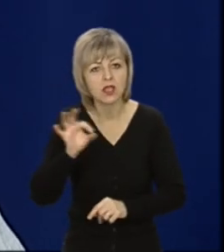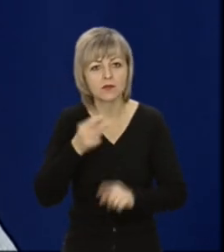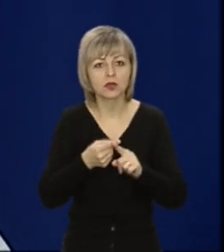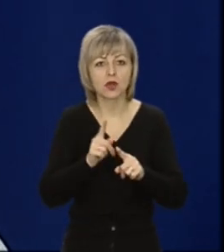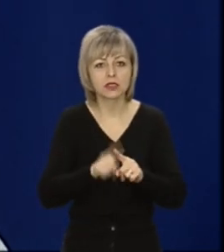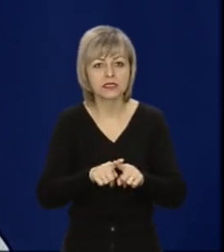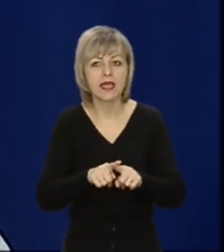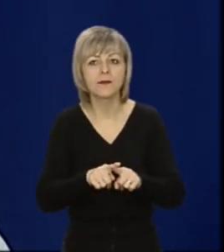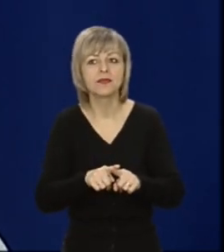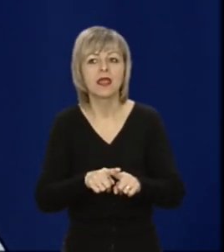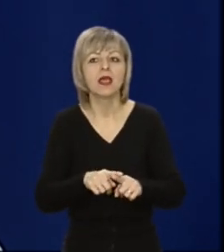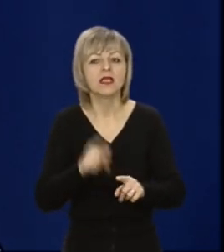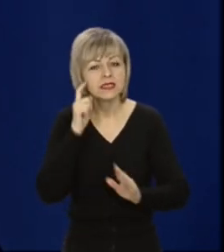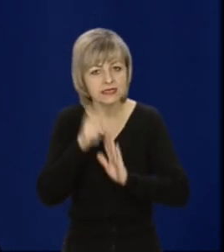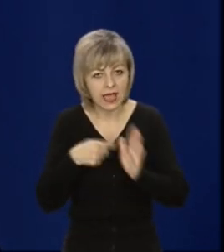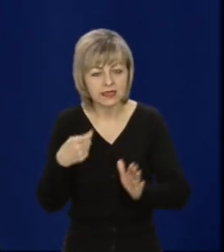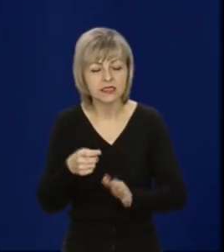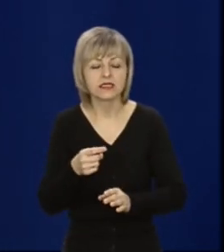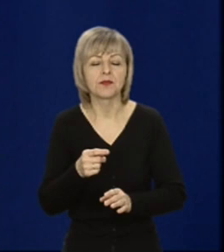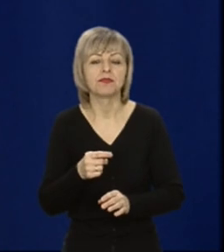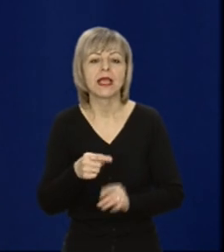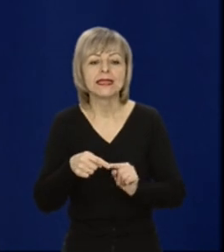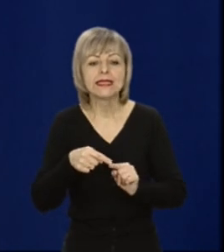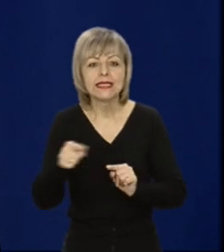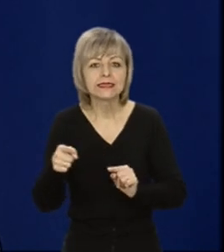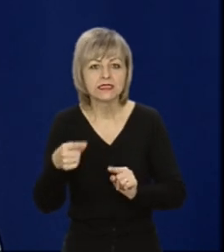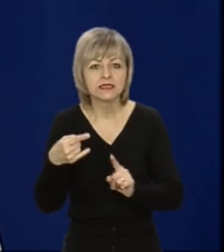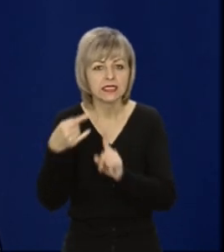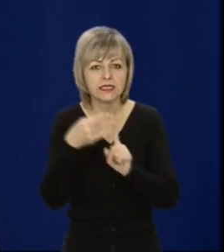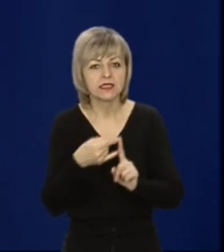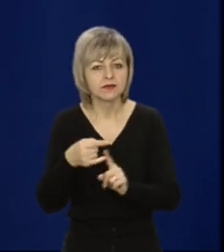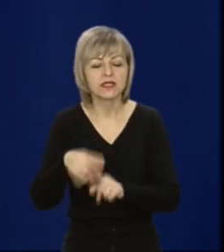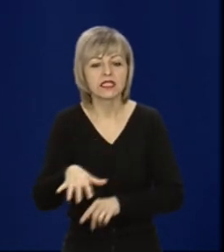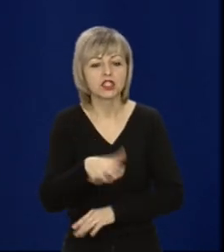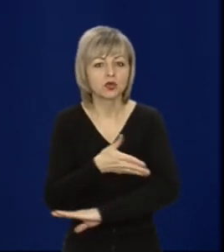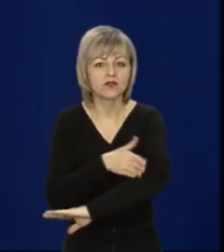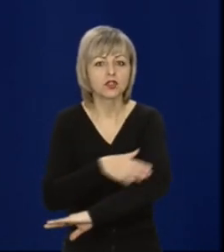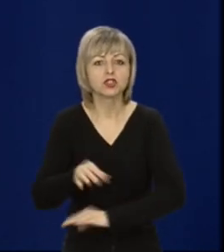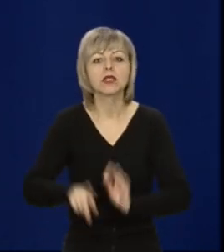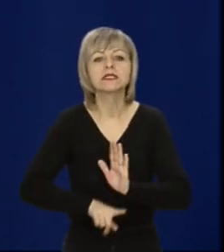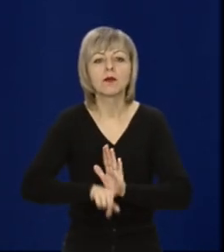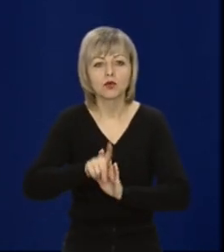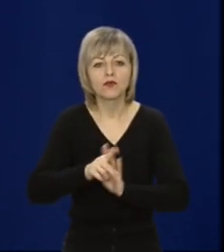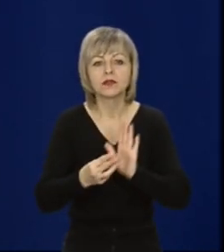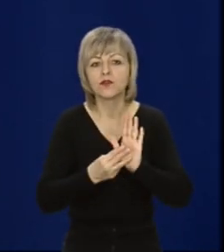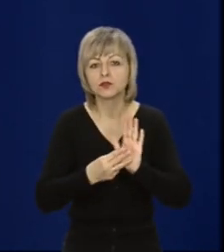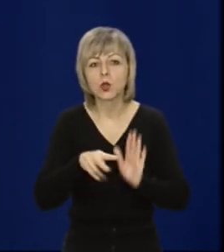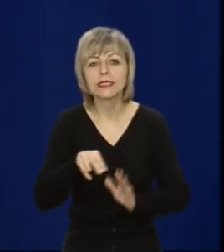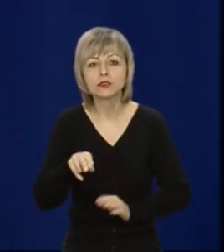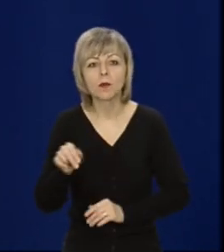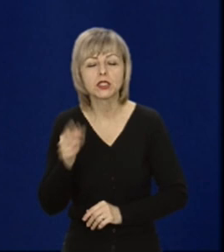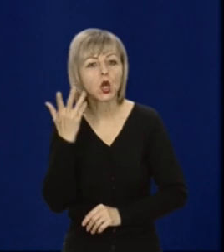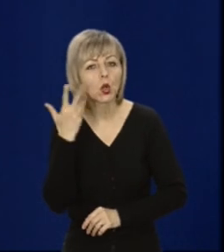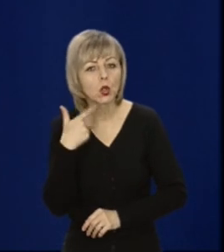знаються глядачі. Лише додам, що дистанційне навчання на території Волинської області запроваджене 8 листопада,